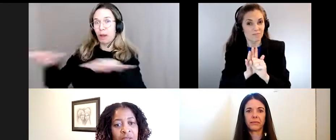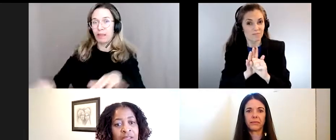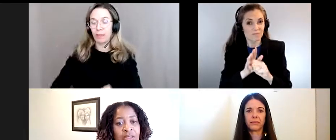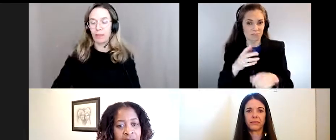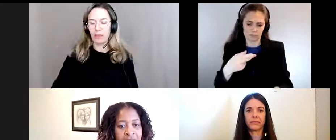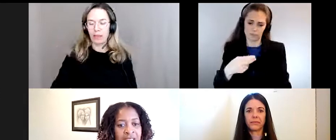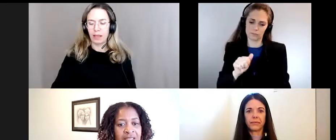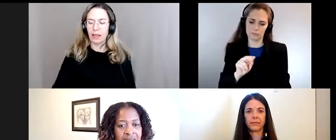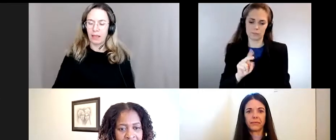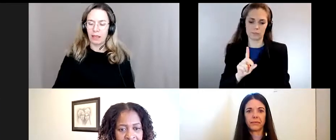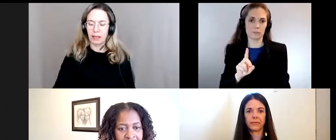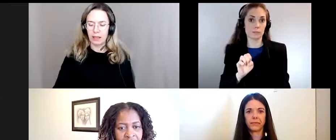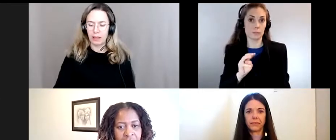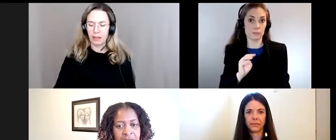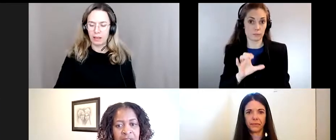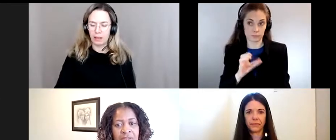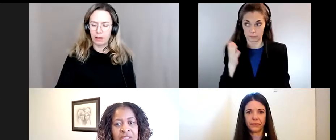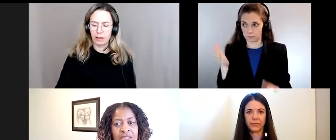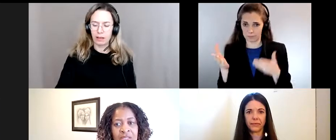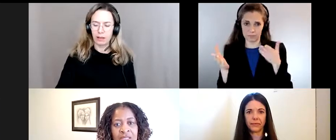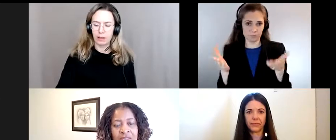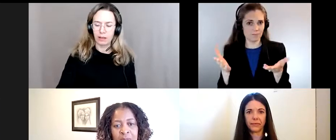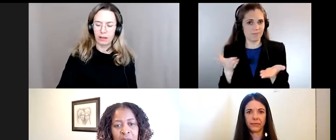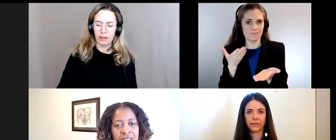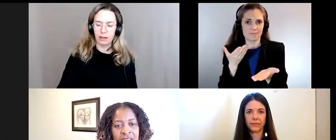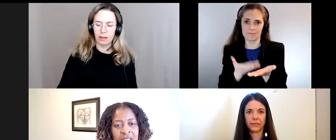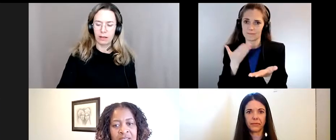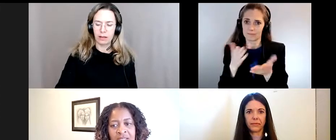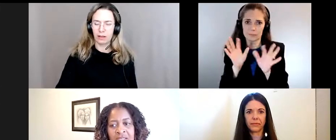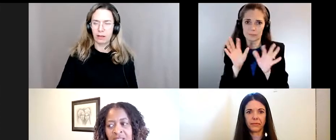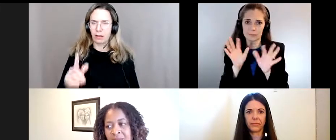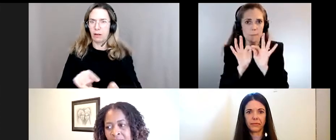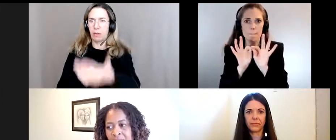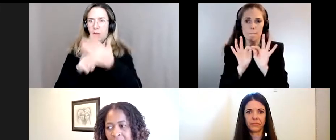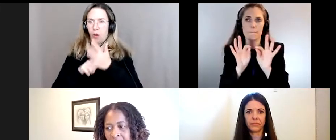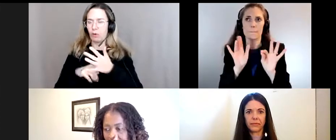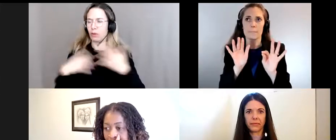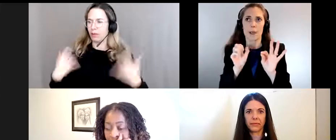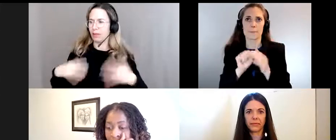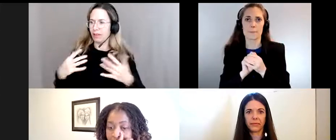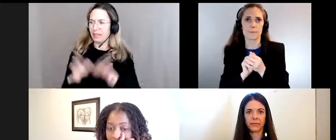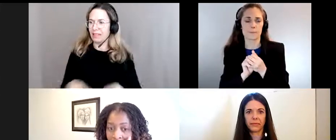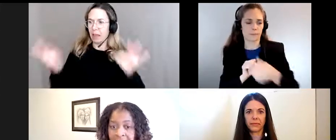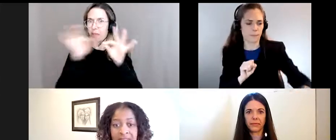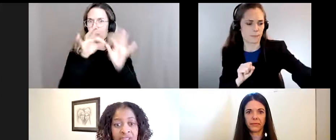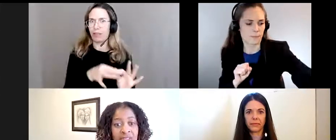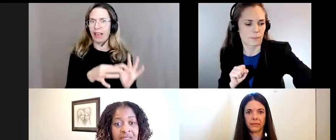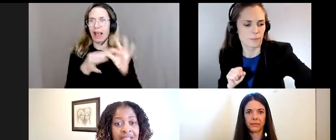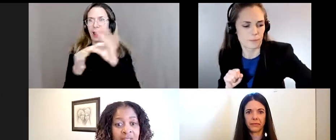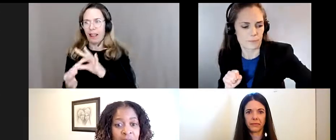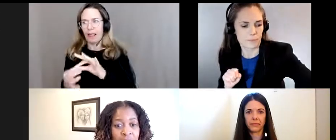nous ont montré à quel point il est essentiel d'établir ce lien, de